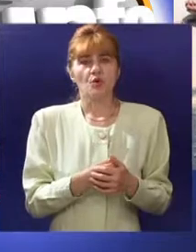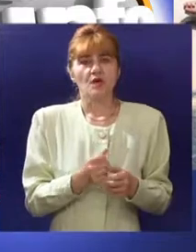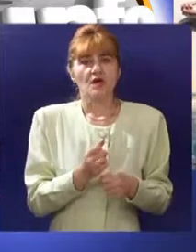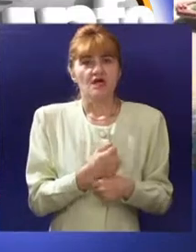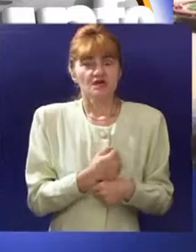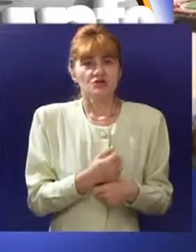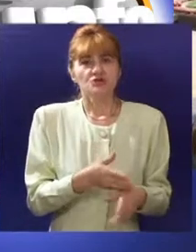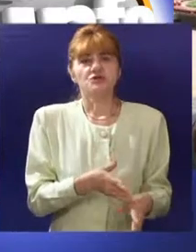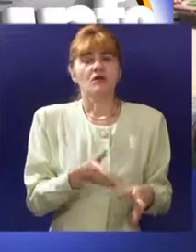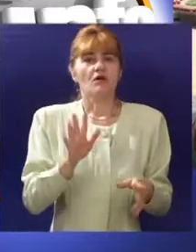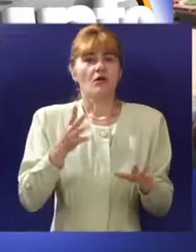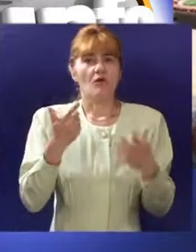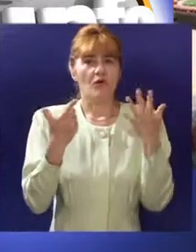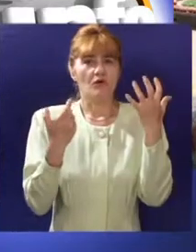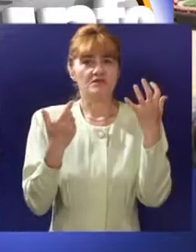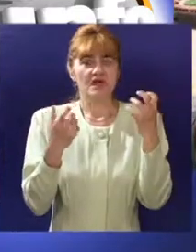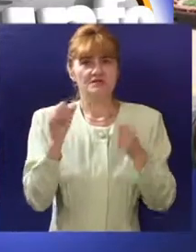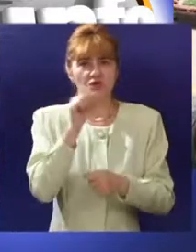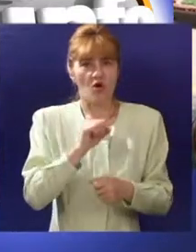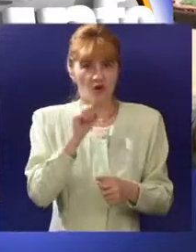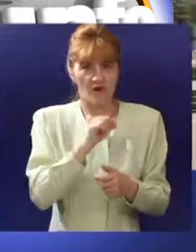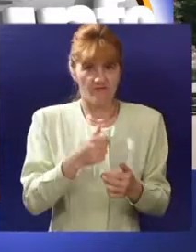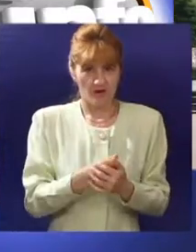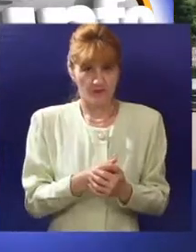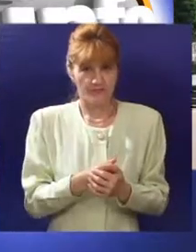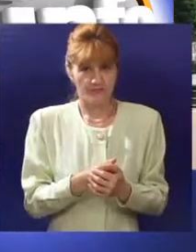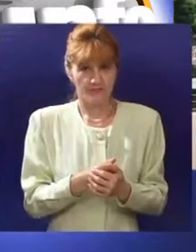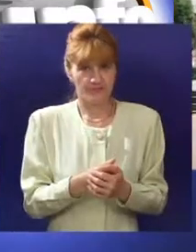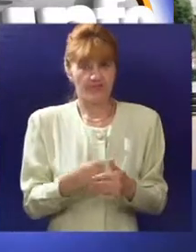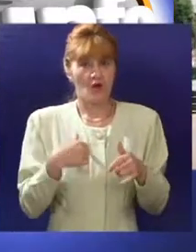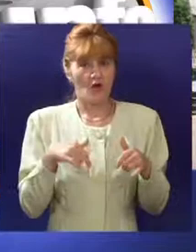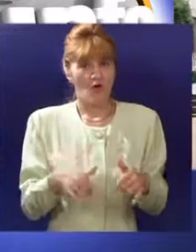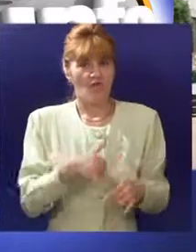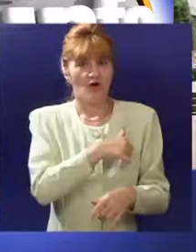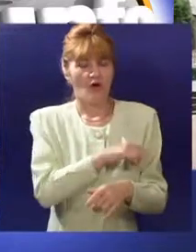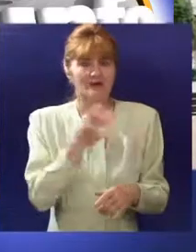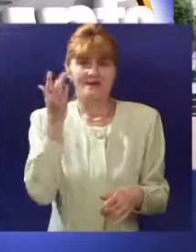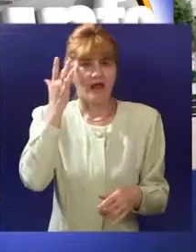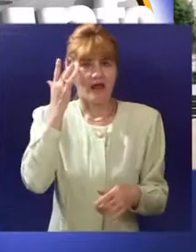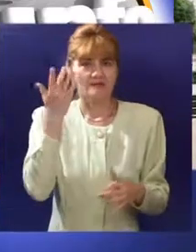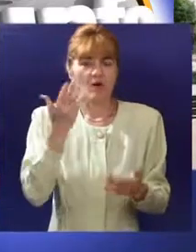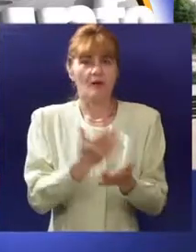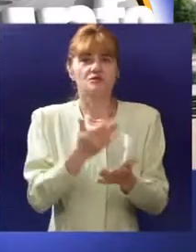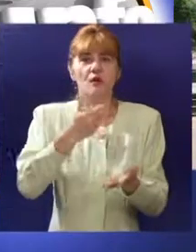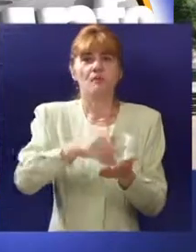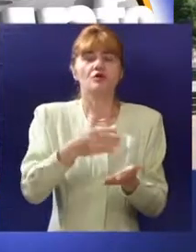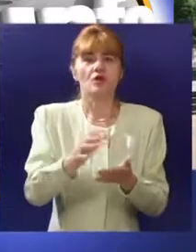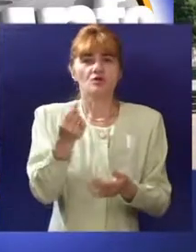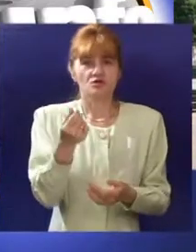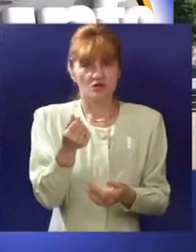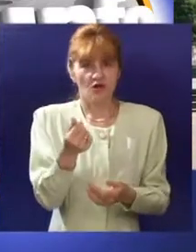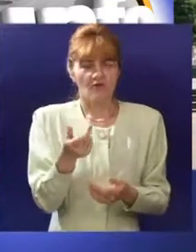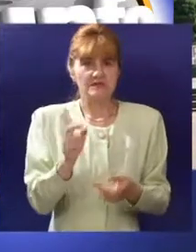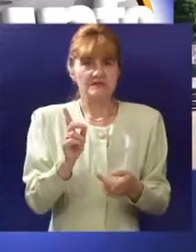znači otprilike jedno 700 evra. Ove godine ću da letujem u Grčkoj i ne znam koliko ćemo da potršimo,